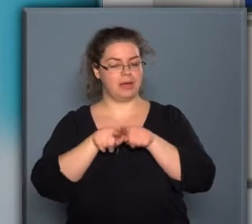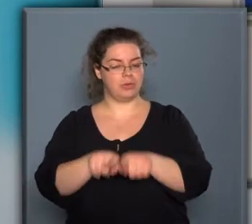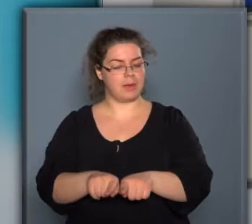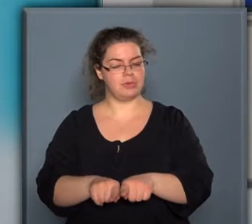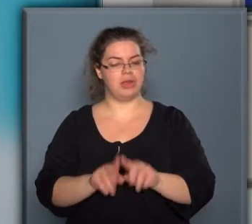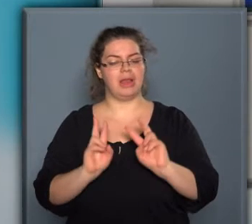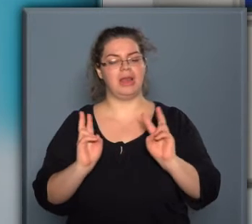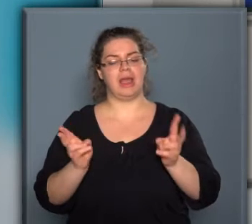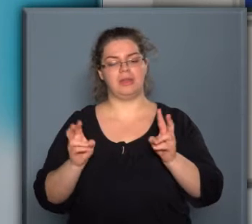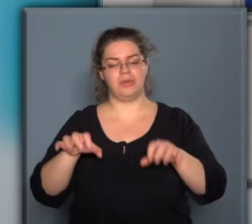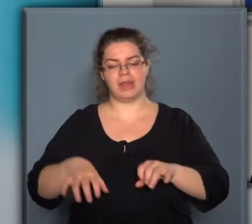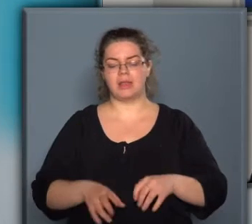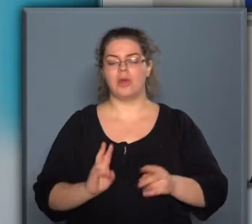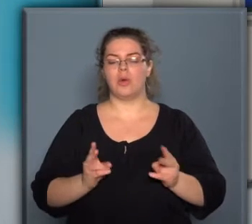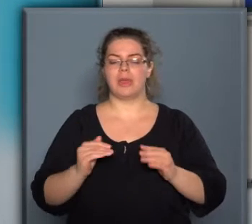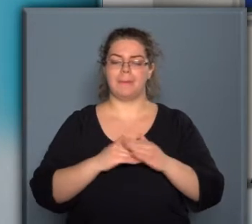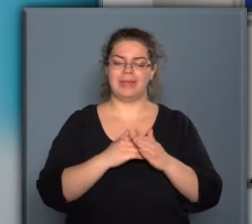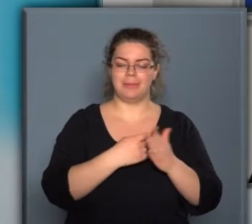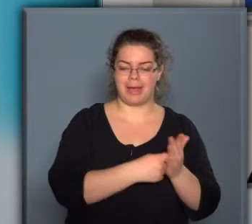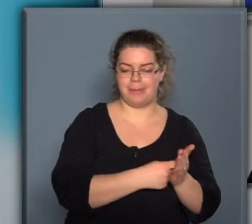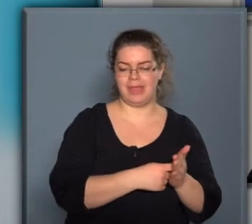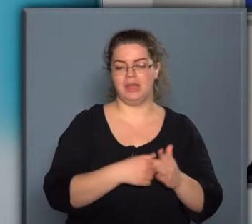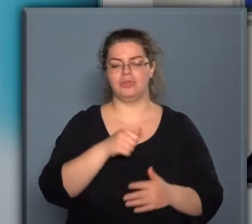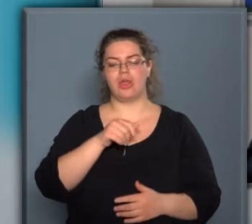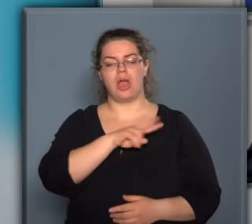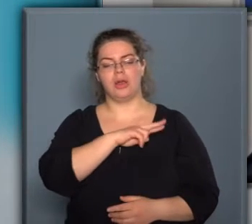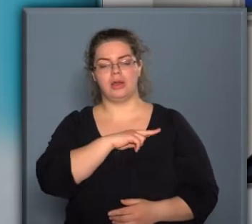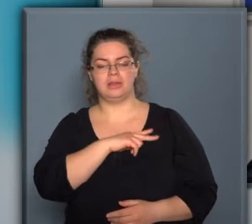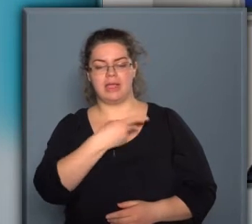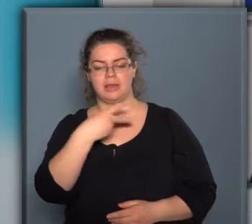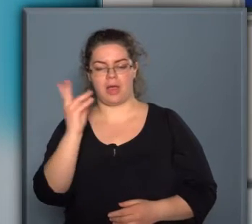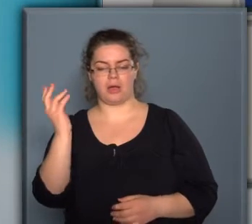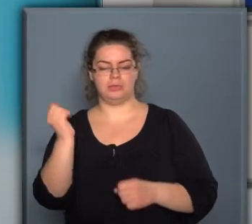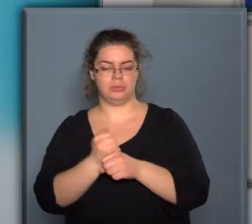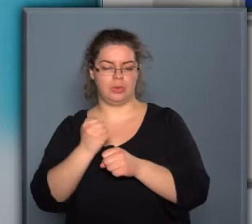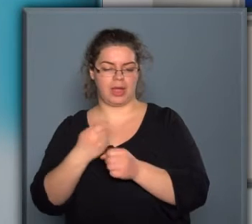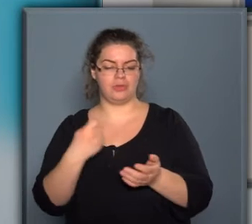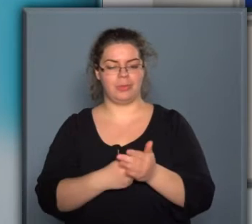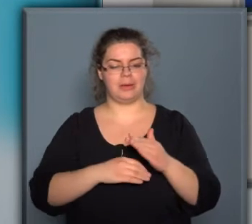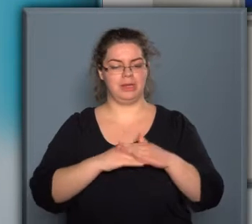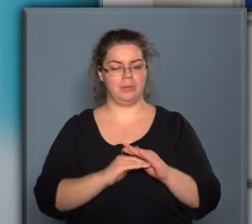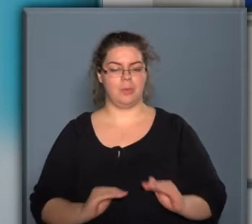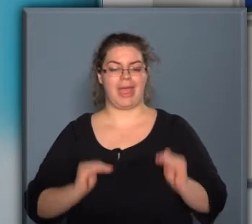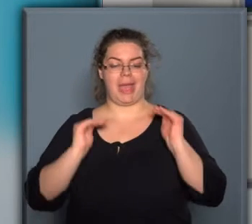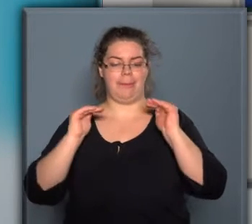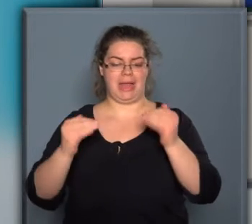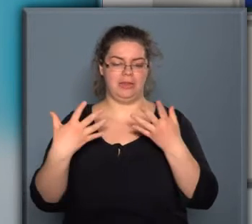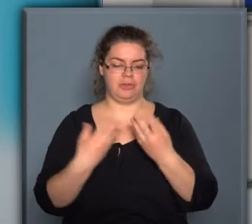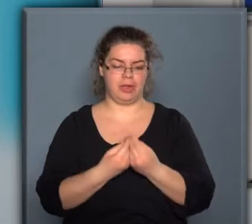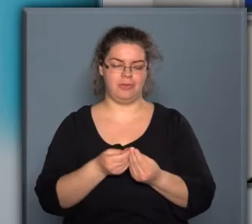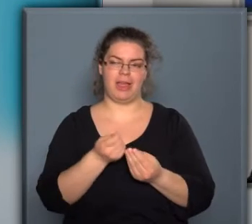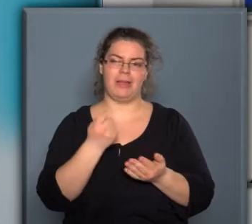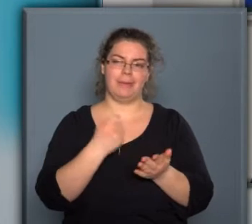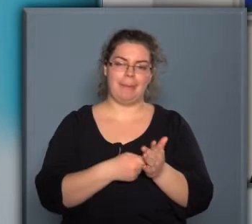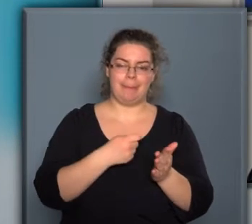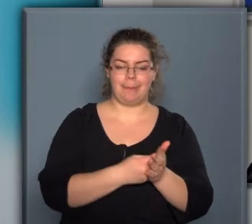párhuzamosan pedig lehetőítettük azt, hogy a minimálbér és a garantált szakmunkásbér minimumnak az összegének az emelésével egy